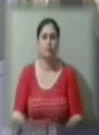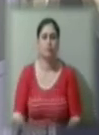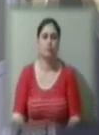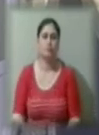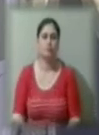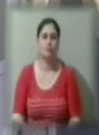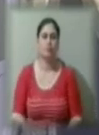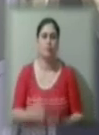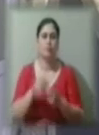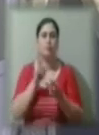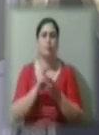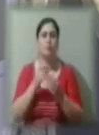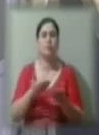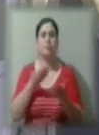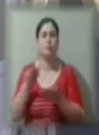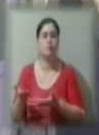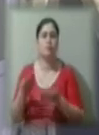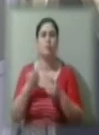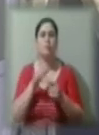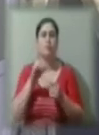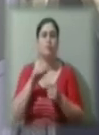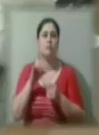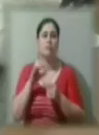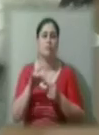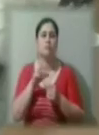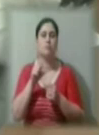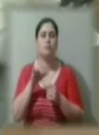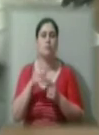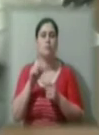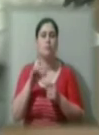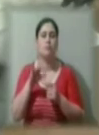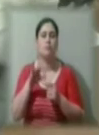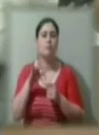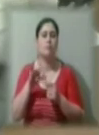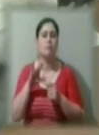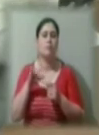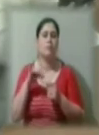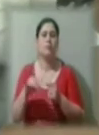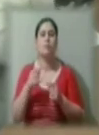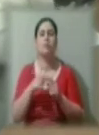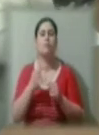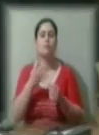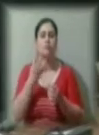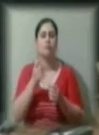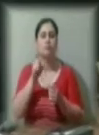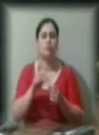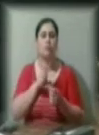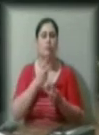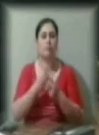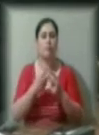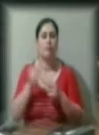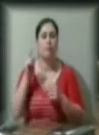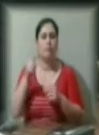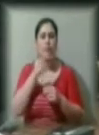запросили, розказує модератор заходу Дементій Білий, чотирьох колишніх політв'язнів – Миколу Семену, Олексія